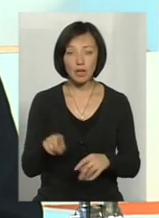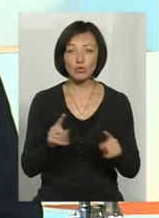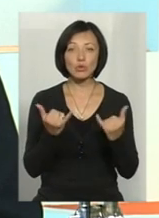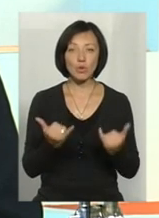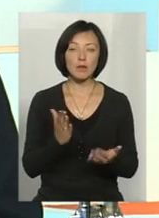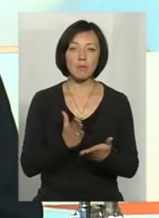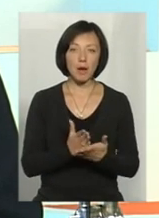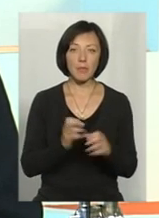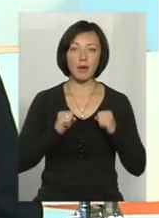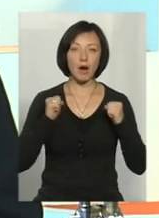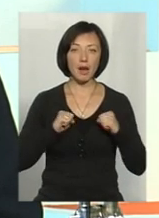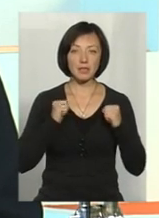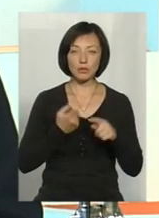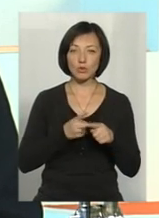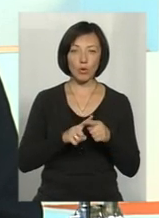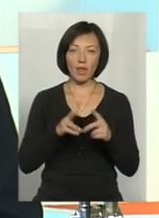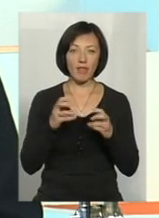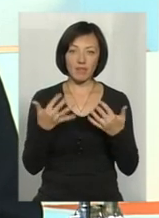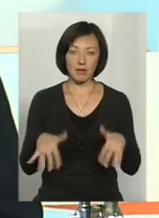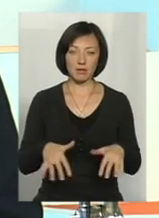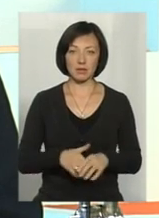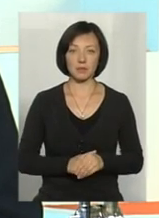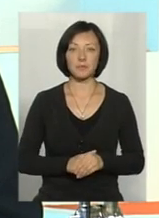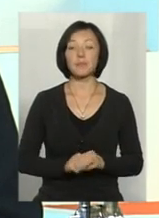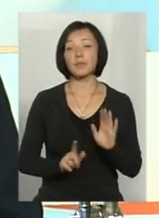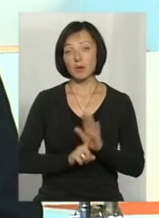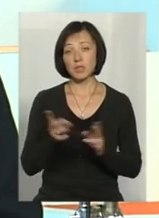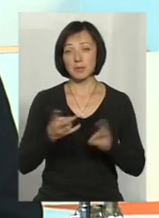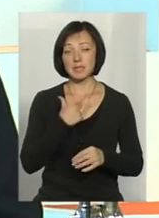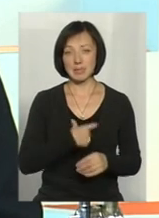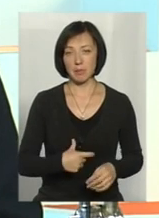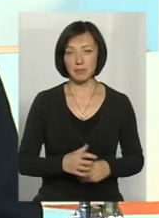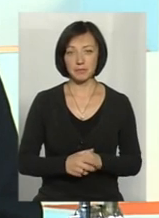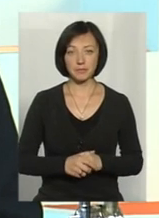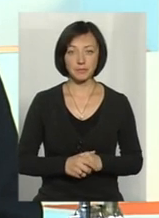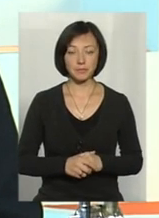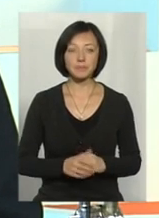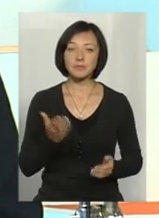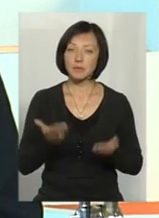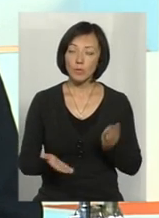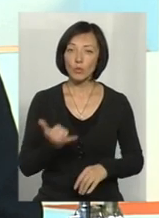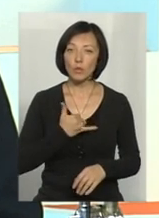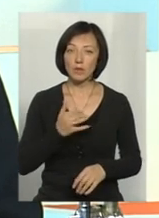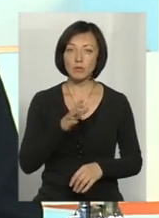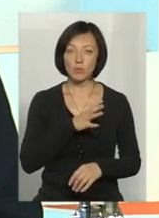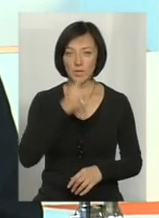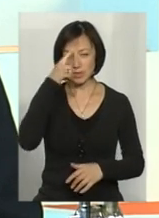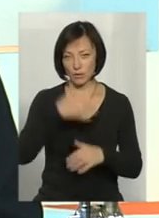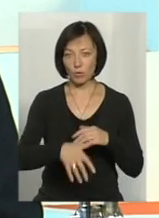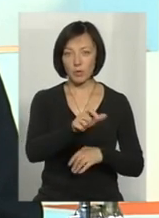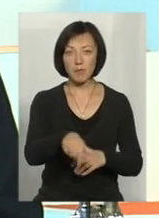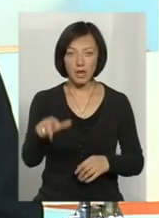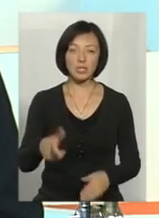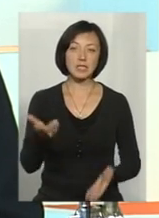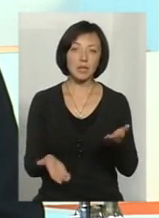сьогодні маємо намагатися цього не втратити. Починати треба з себе. І якщо б у нас були свідомі мешканці, то,